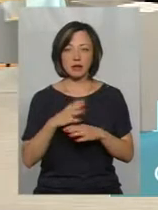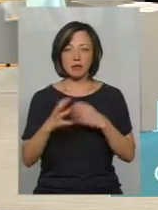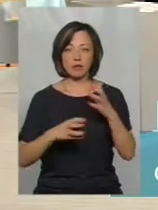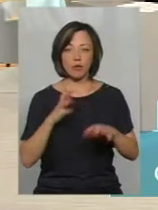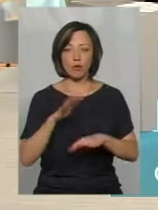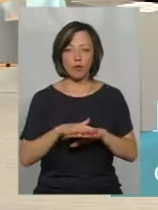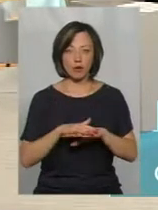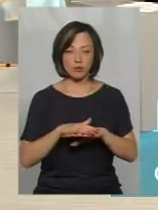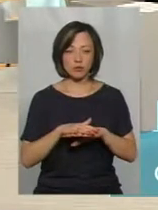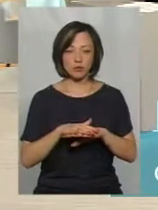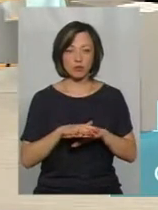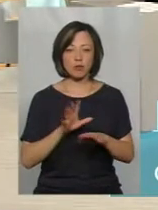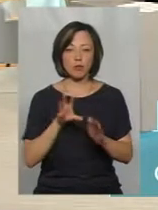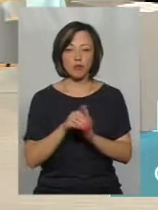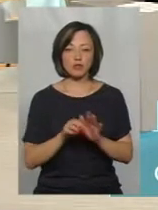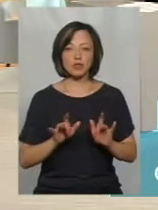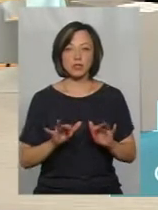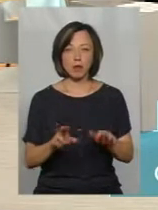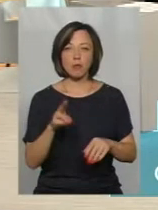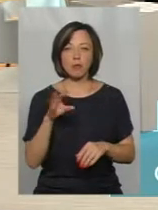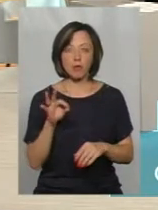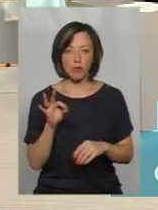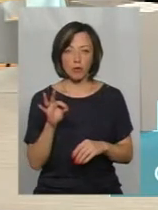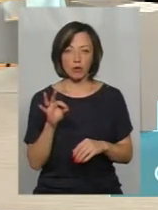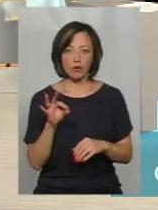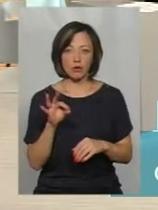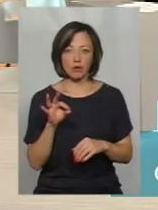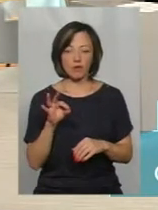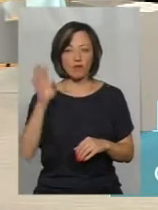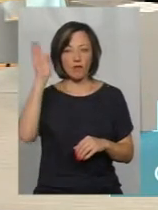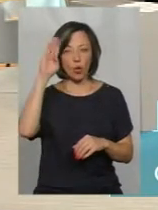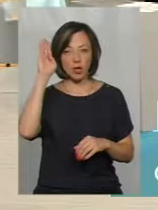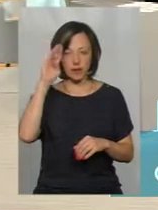на впровадження заходів по воді.